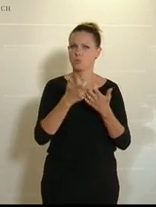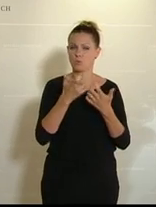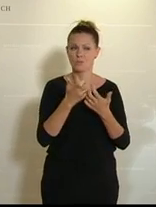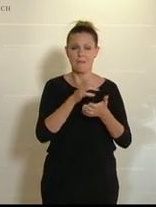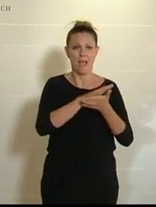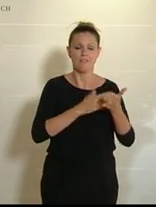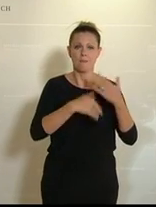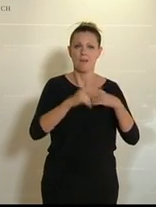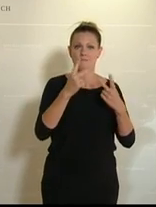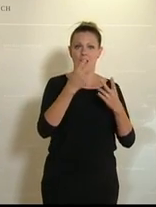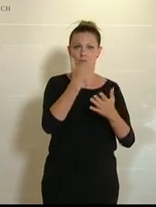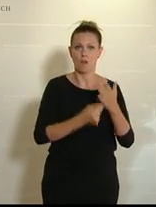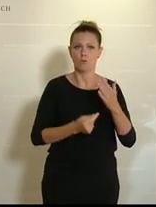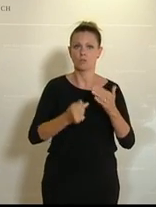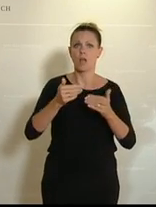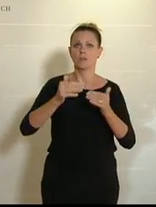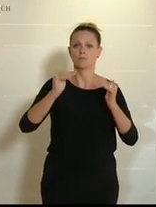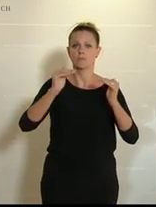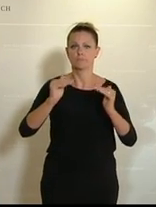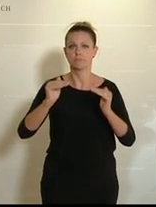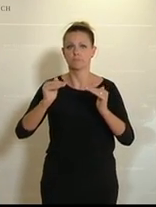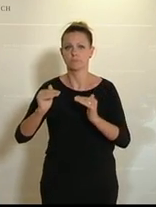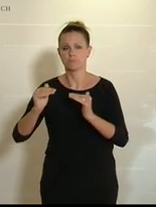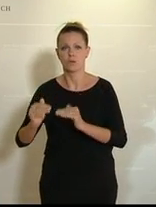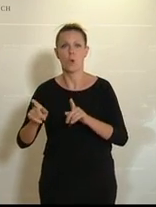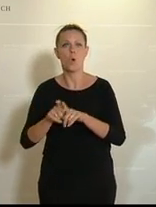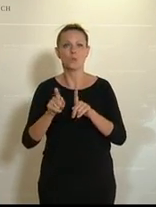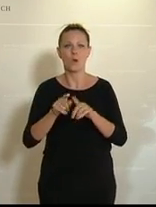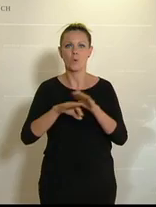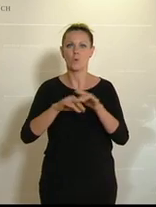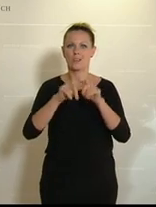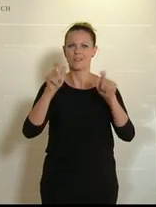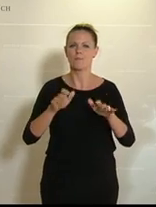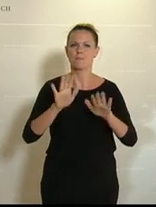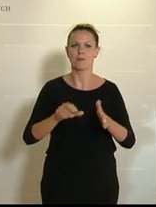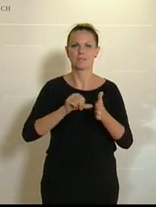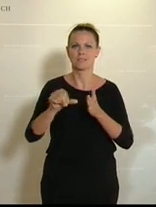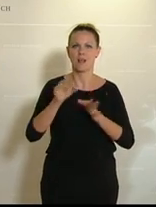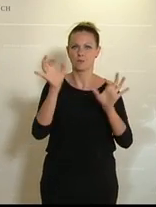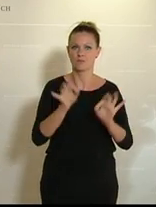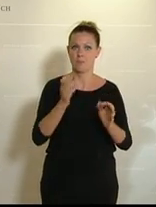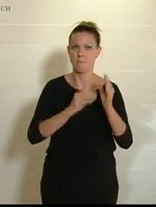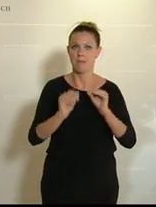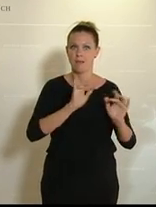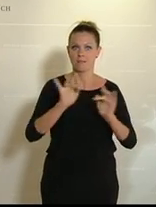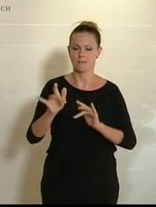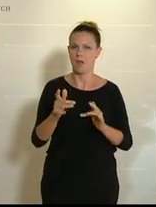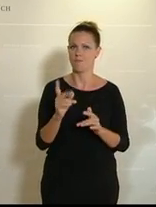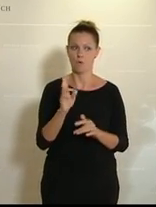Wert verlieren als später. Und gleichzeitig schafft es Liquidität im Unternehmen, weil ich von meinem Gewinn